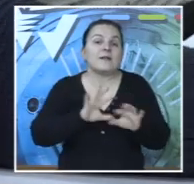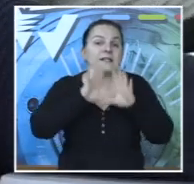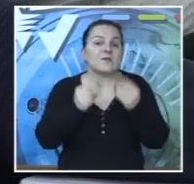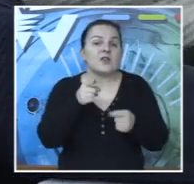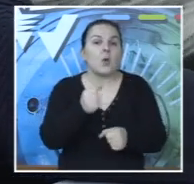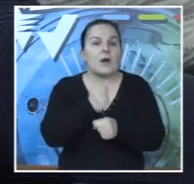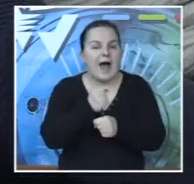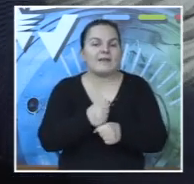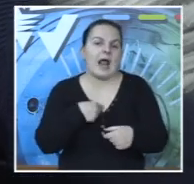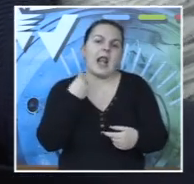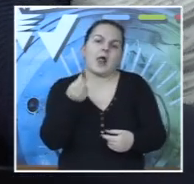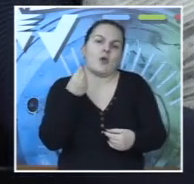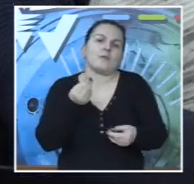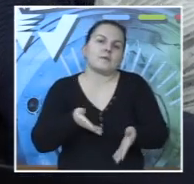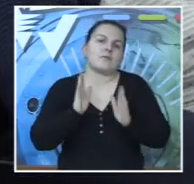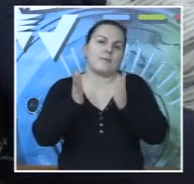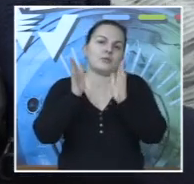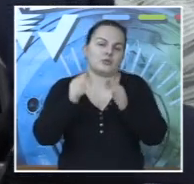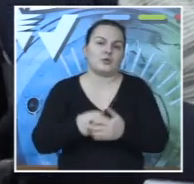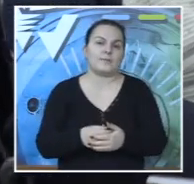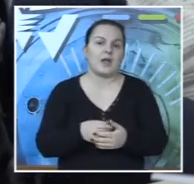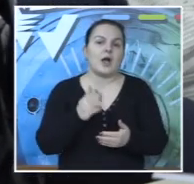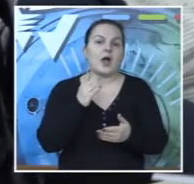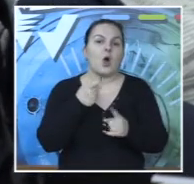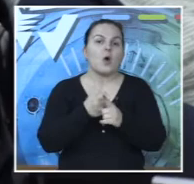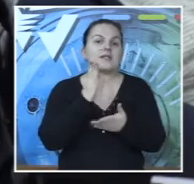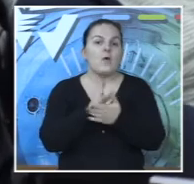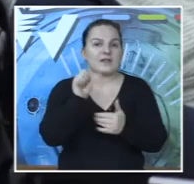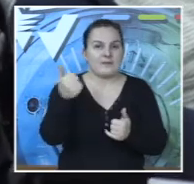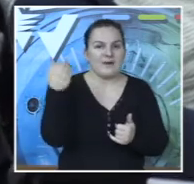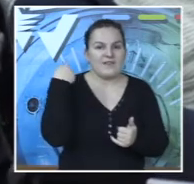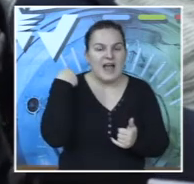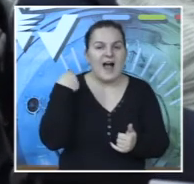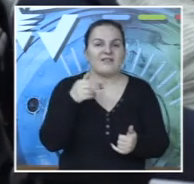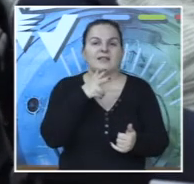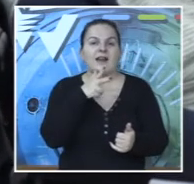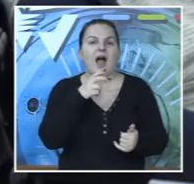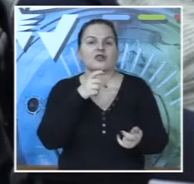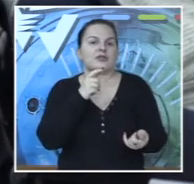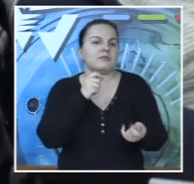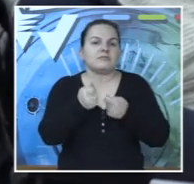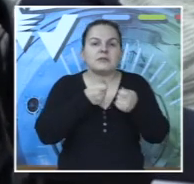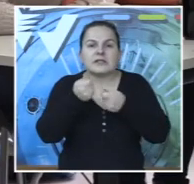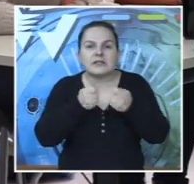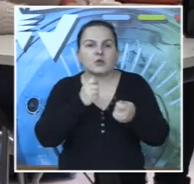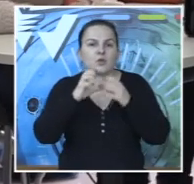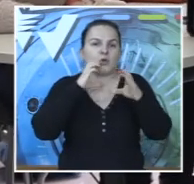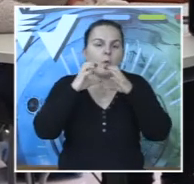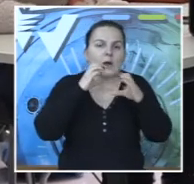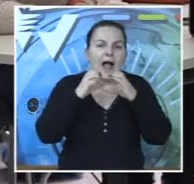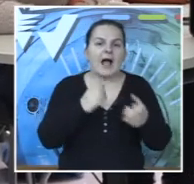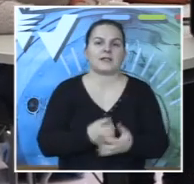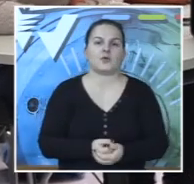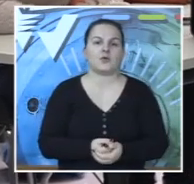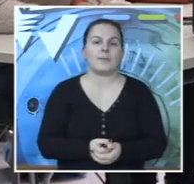uradili ali da ćemo da smo na tom dobrom putu. Kosta se uvijek prvi javlja, inicira diskusiju, pokreće druge,